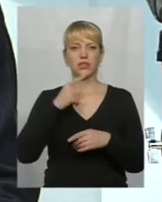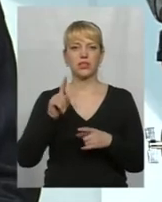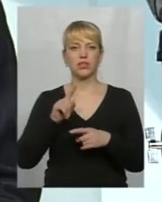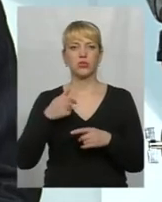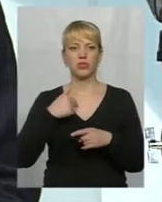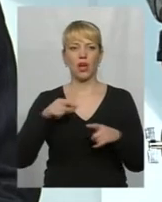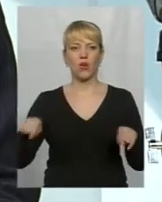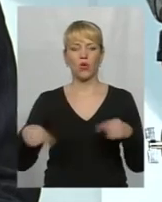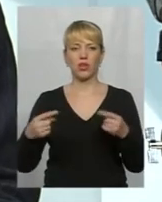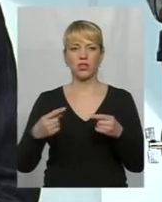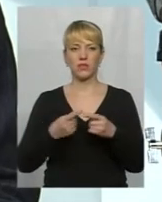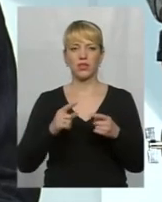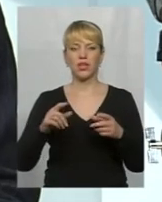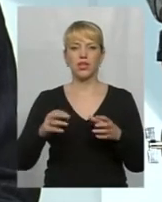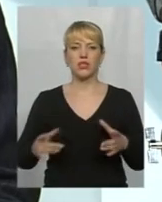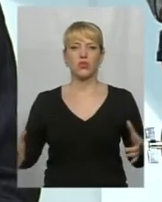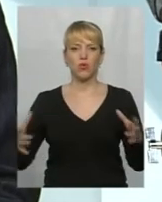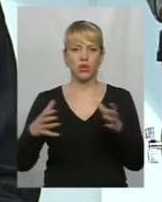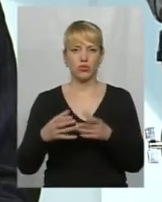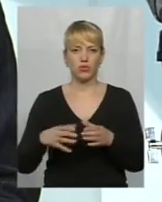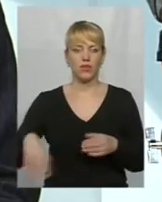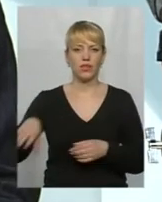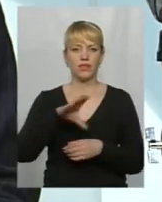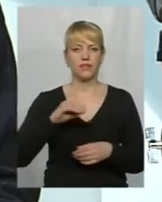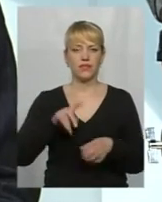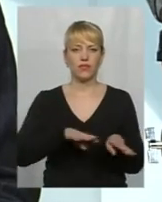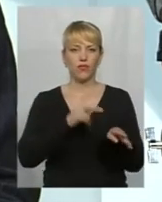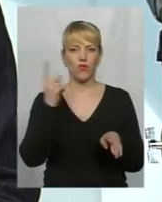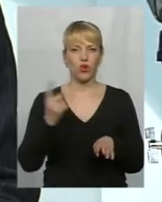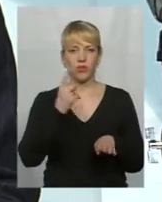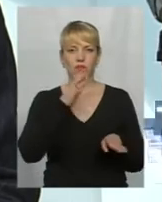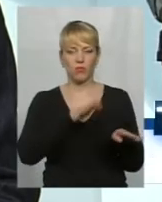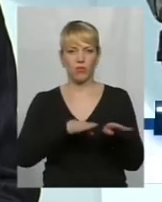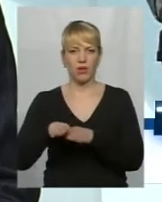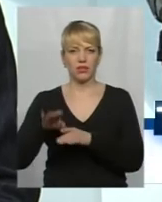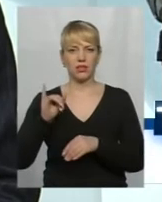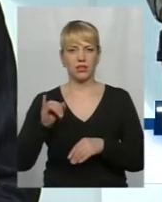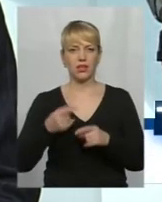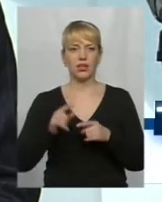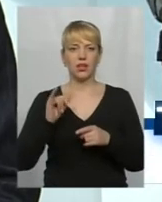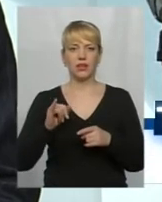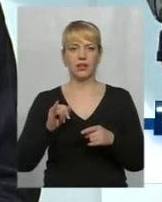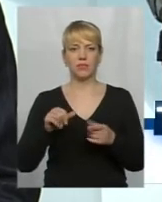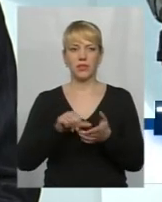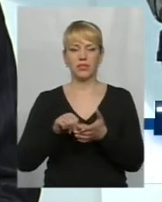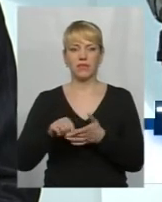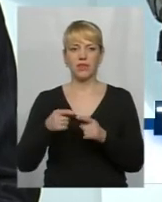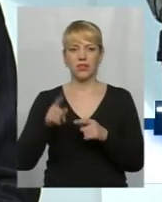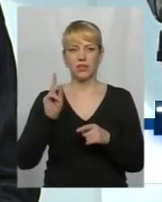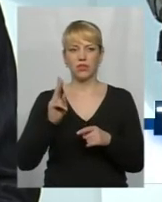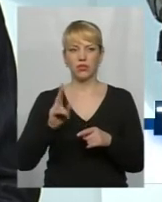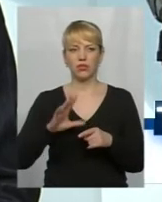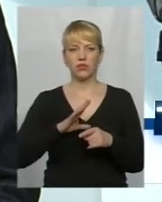зорганізувала, зорганізувалися всі в один момент, тобто, почали списуватися з активістами іншими, і тому так і